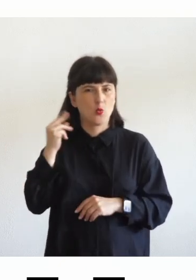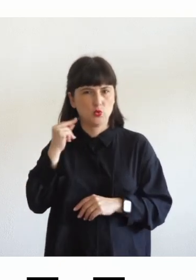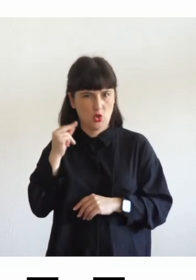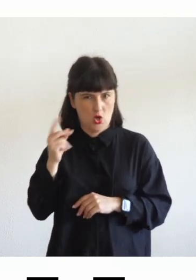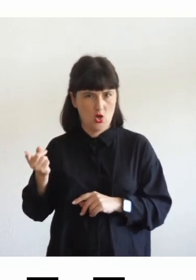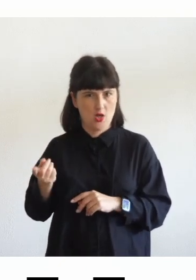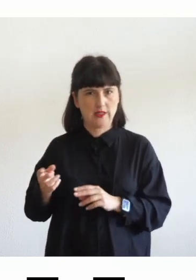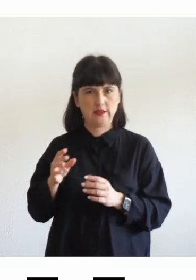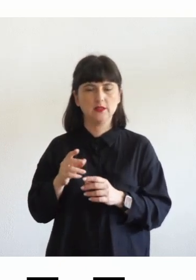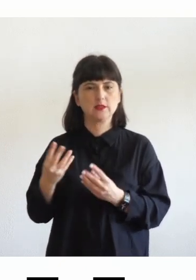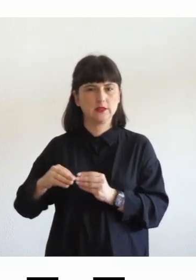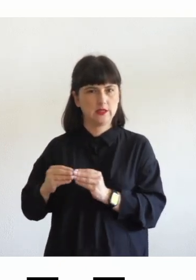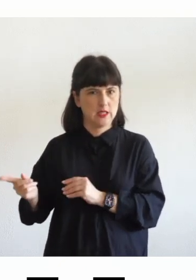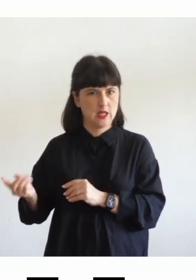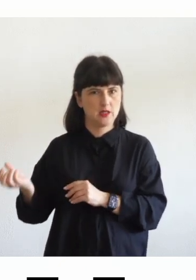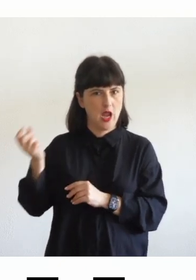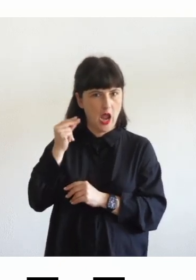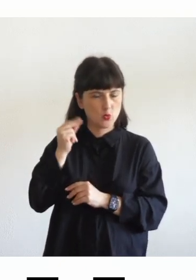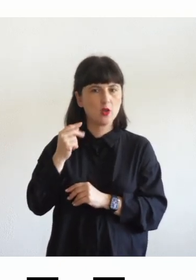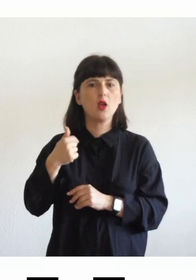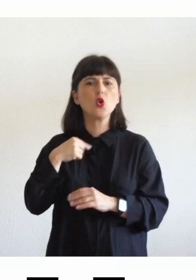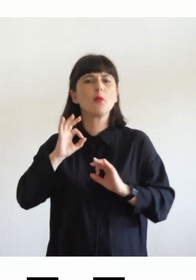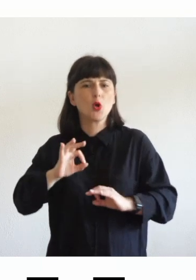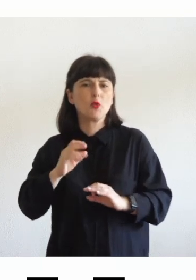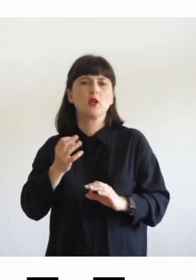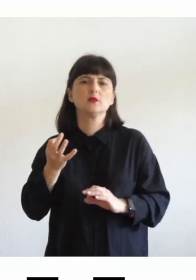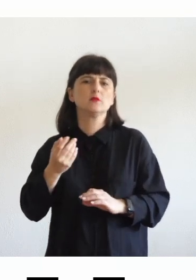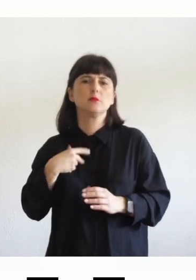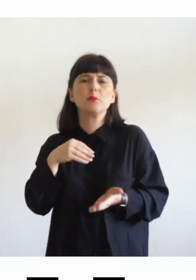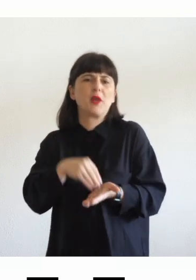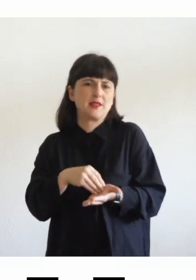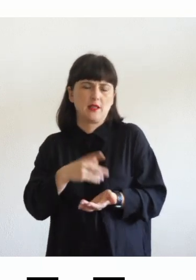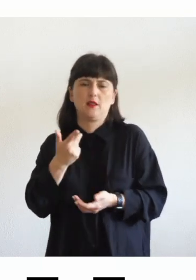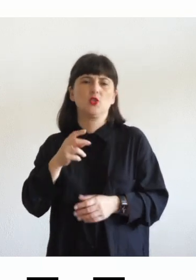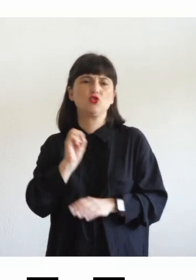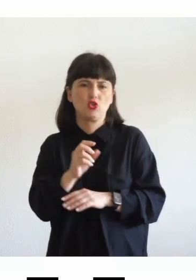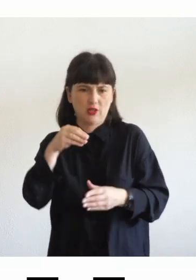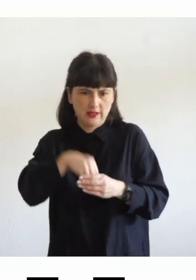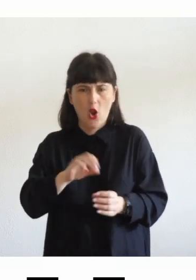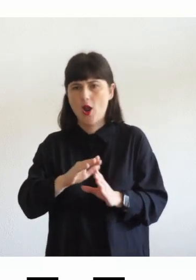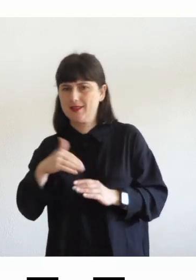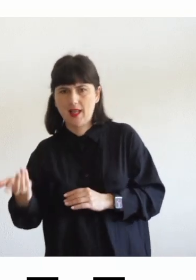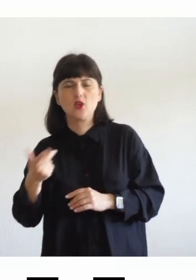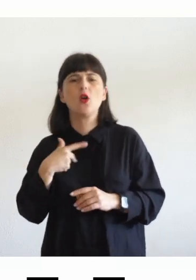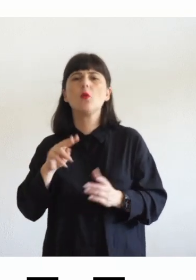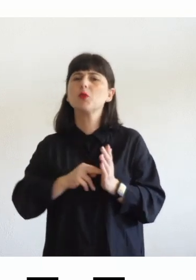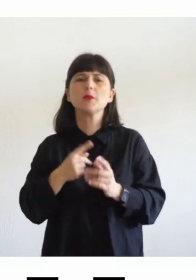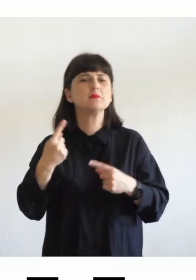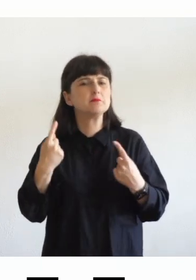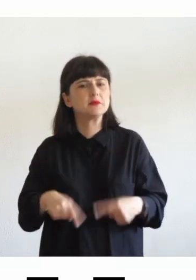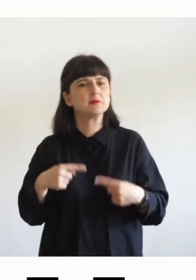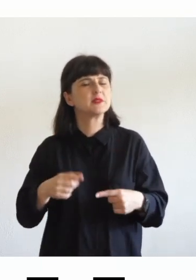sia come docente che come consulente esterno il problema è sempre quello non c'è la consapevolezza della differenza